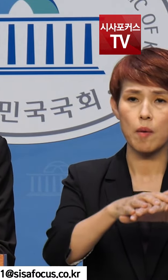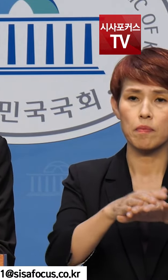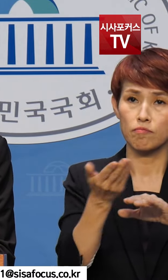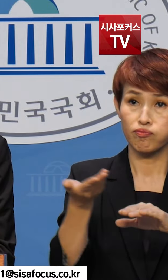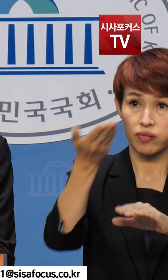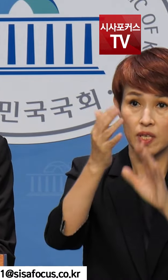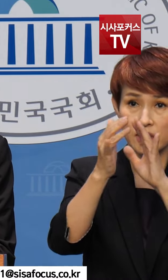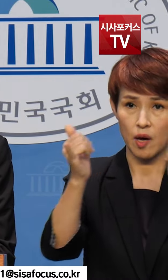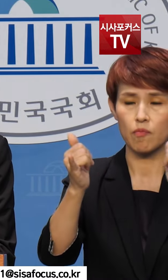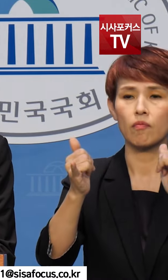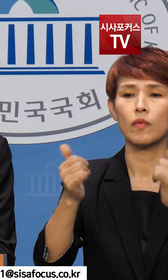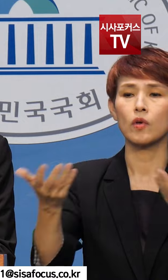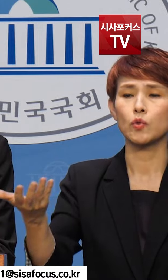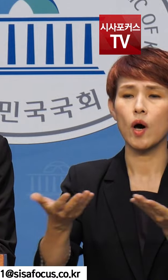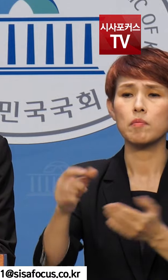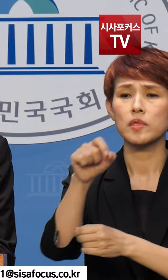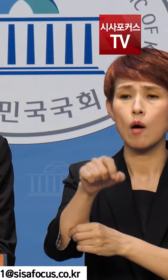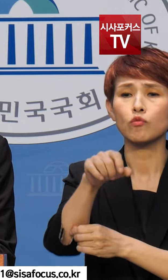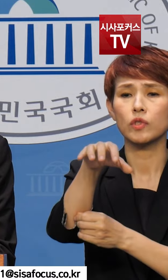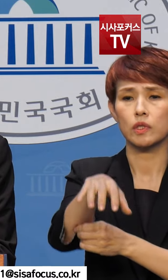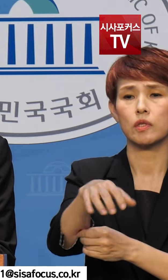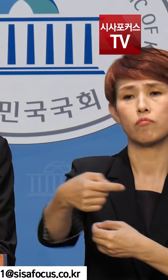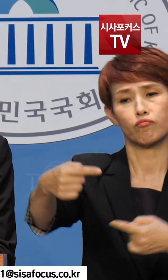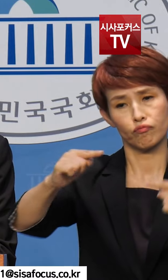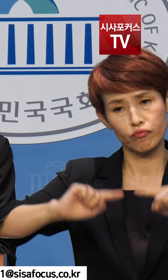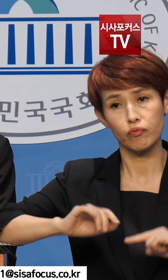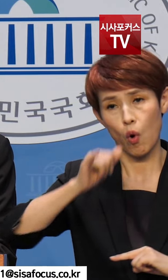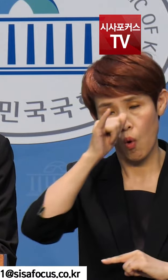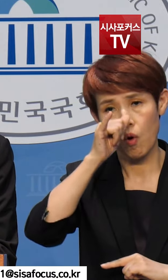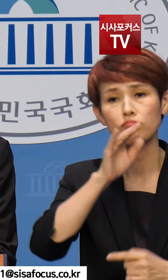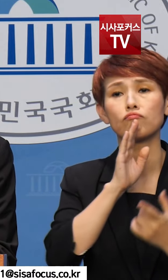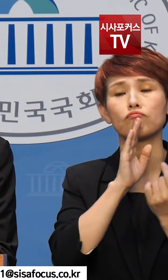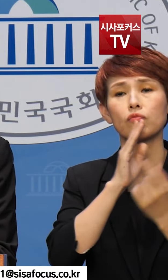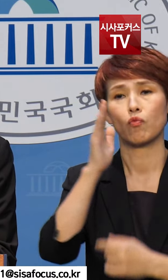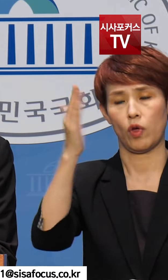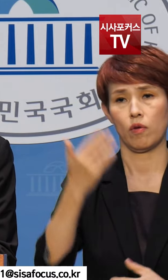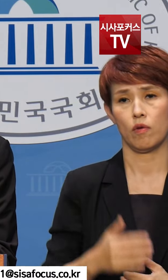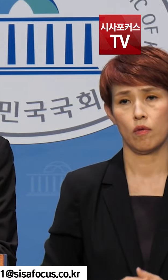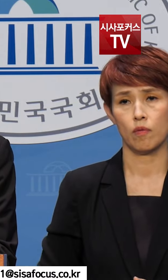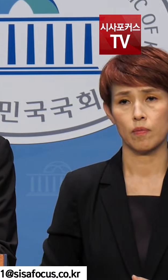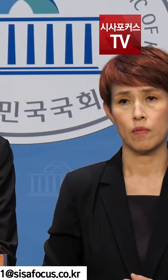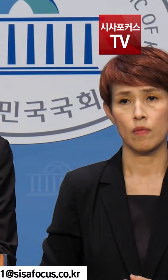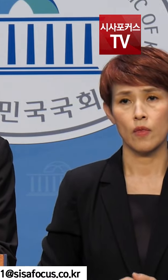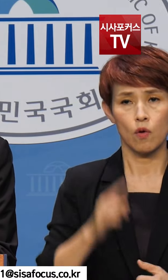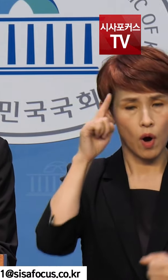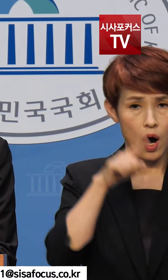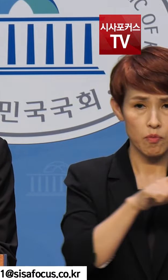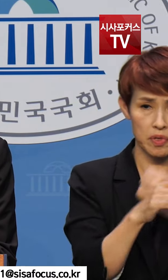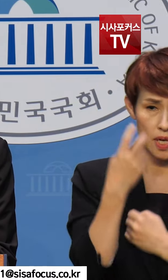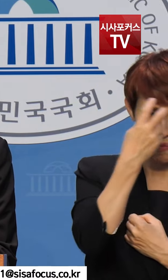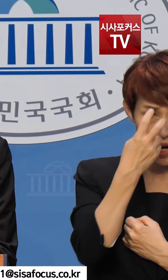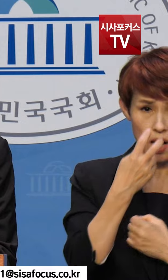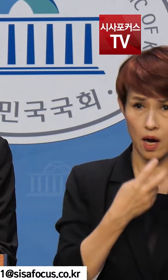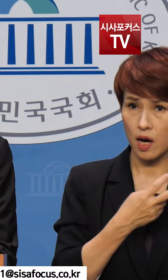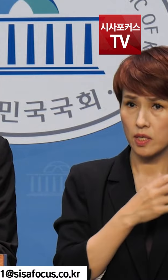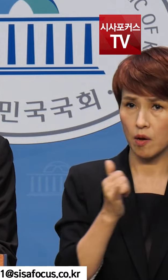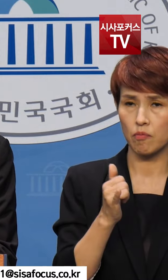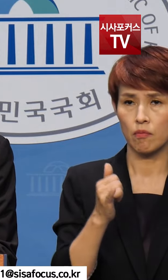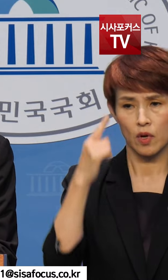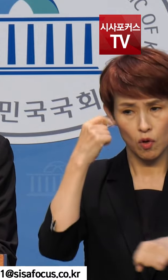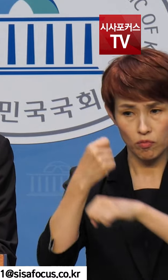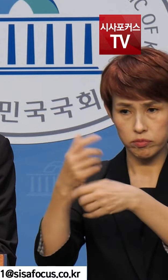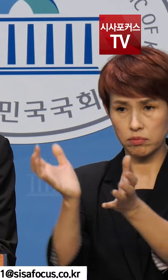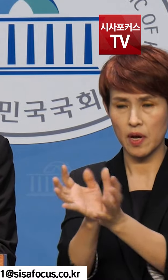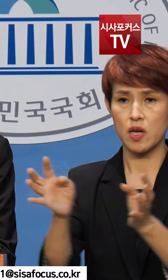관계자가 조합사무실에 자유롭게 출입하는 것을 보장하고 있습니다. 이쯤 되면 과기부 감사 담당관들은 항우연